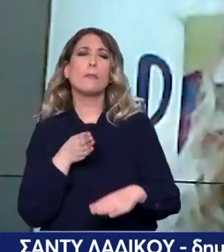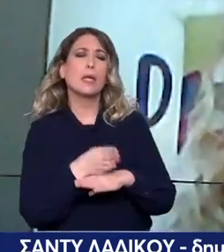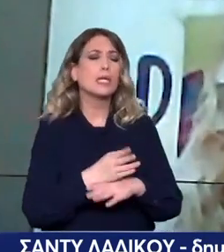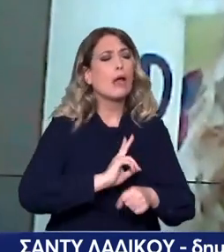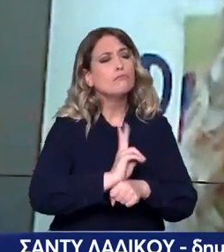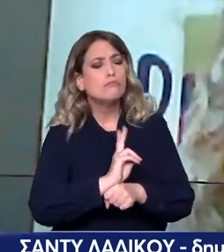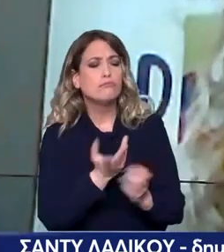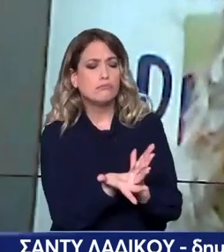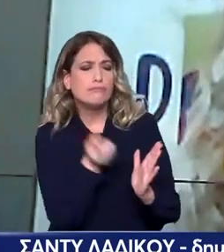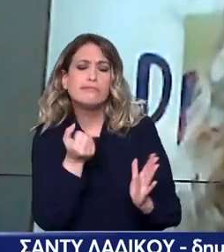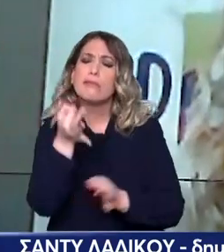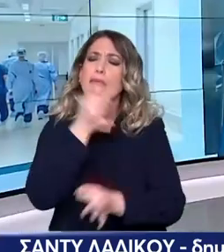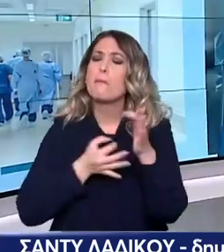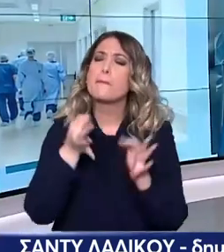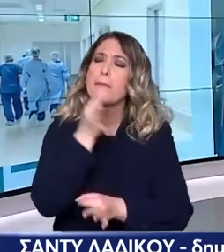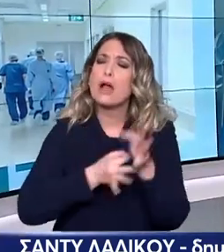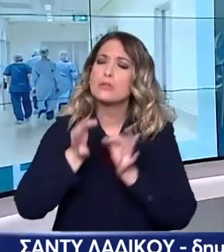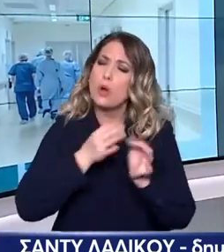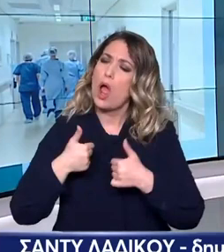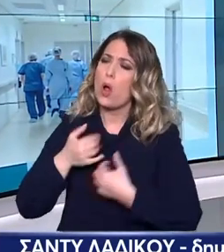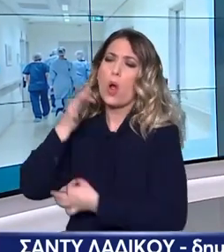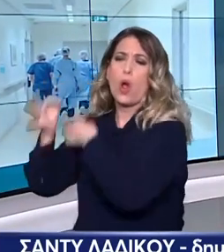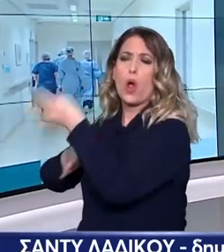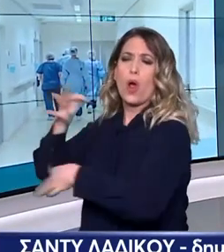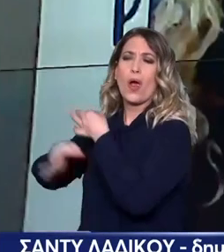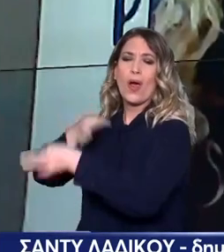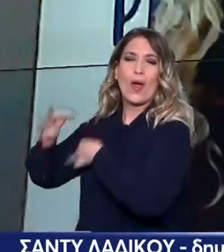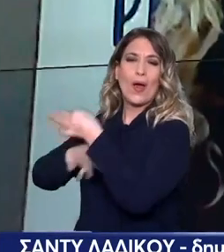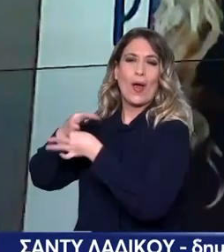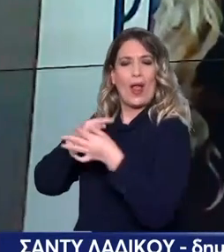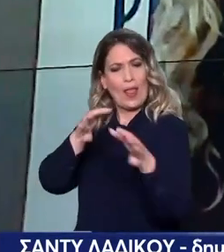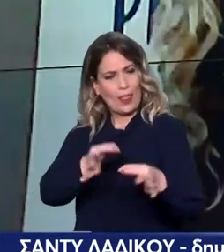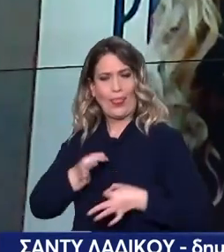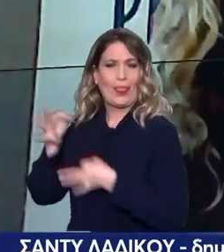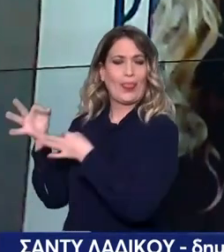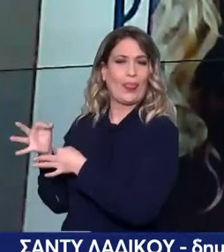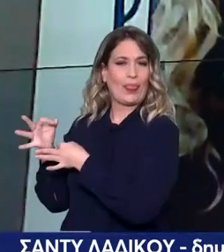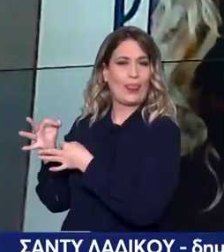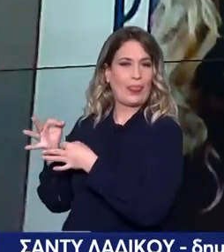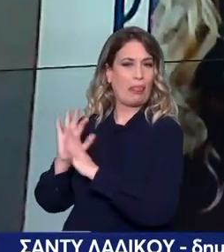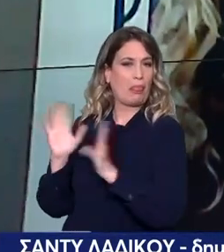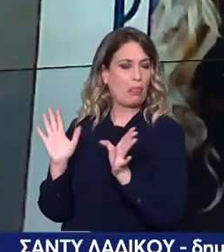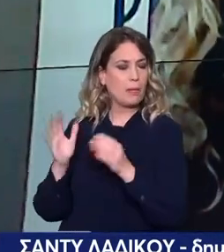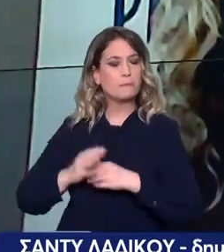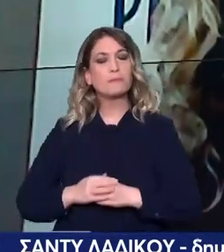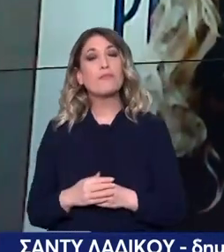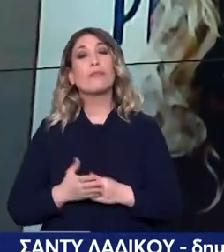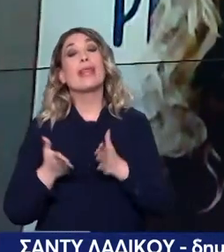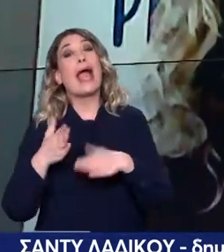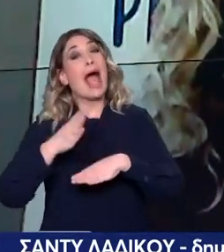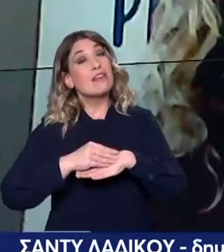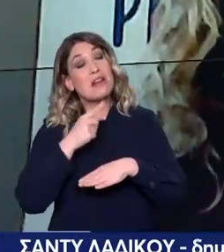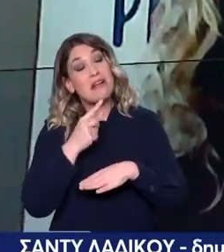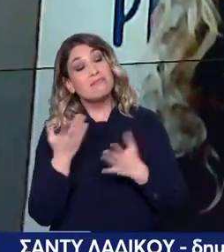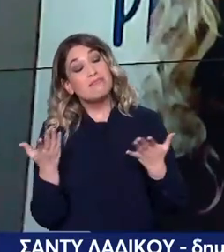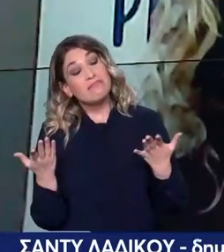λάβει τις οδηγίες που έπρεπε να... Τώρα, όλα αυτά δεν ξέρουμε πώς ακριβώς έχουν γίνει. Το νοσοκομείο λέει τα δικά του και θα το ακούσουμε,